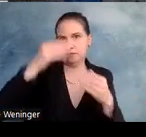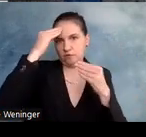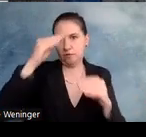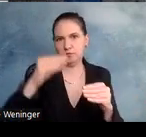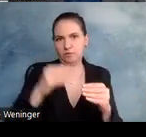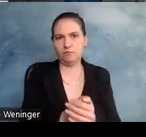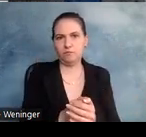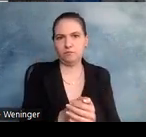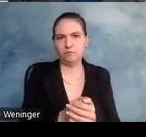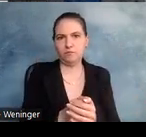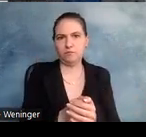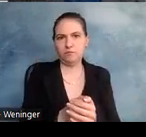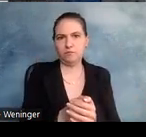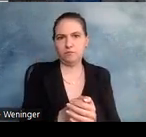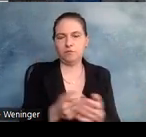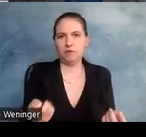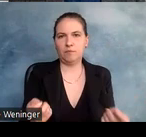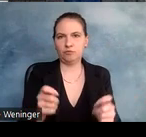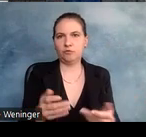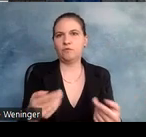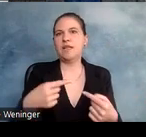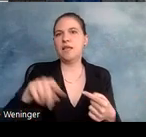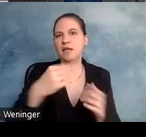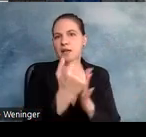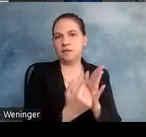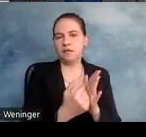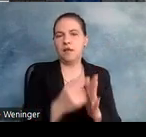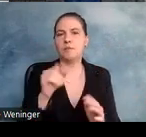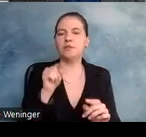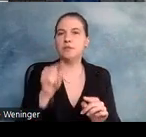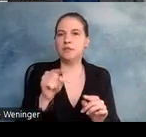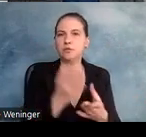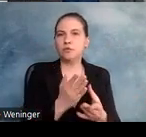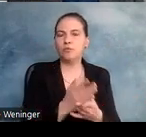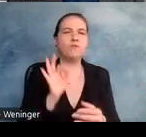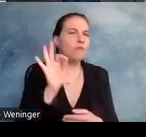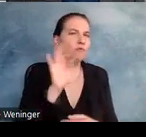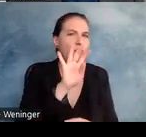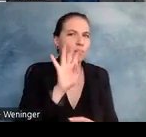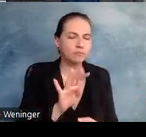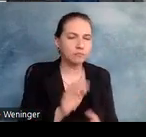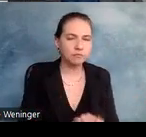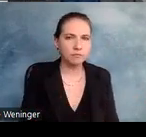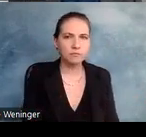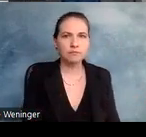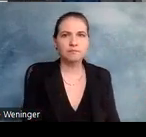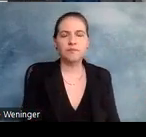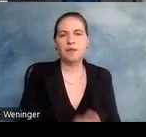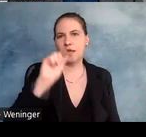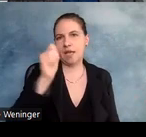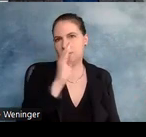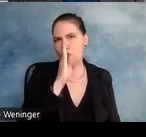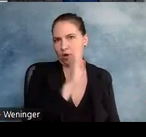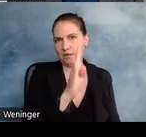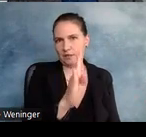am Schluss gibt es ja auch eine annotierte Linkliste. Also dieses Dokument ist dafür gedacht, dass man eine erste Orientierung